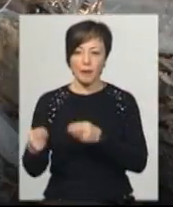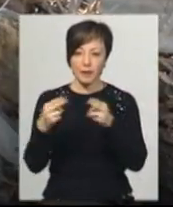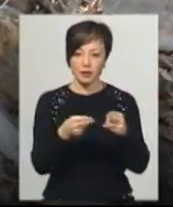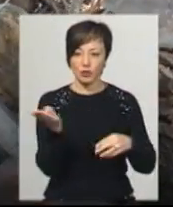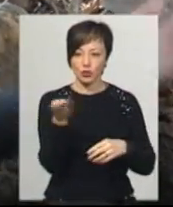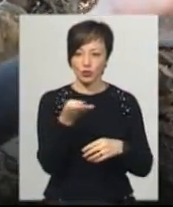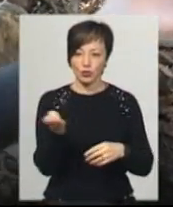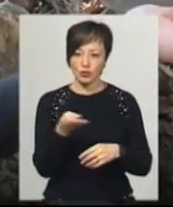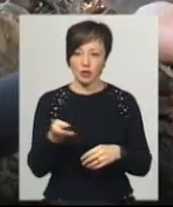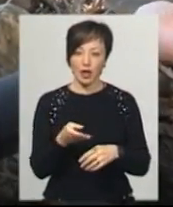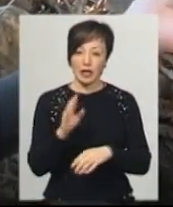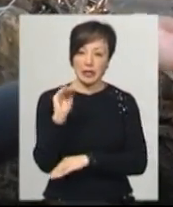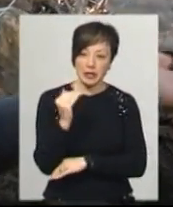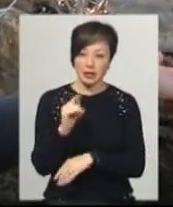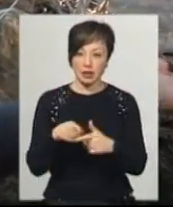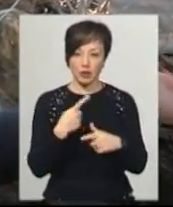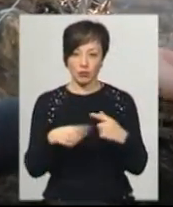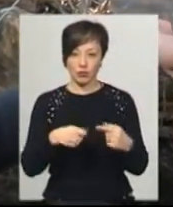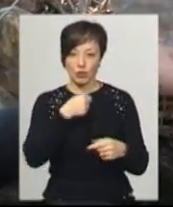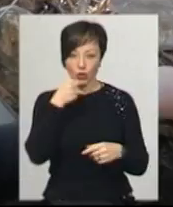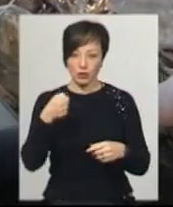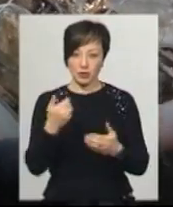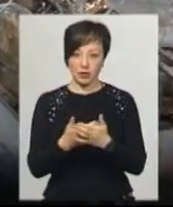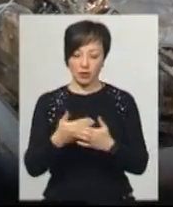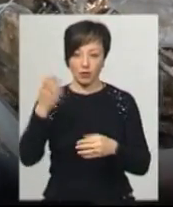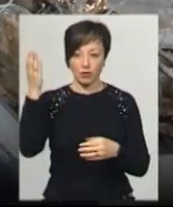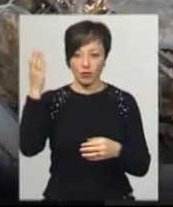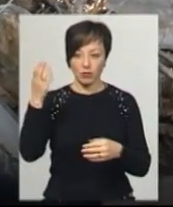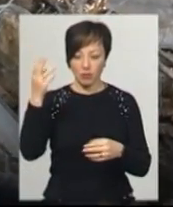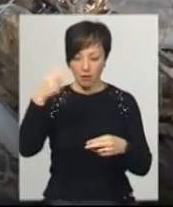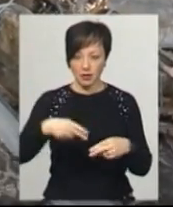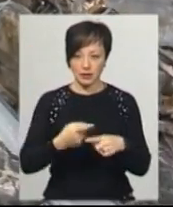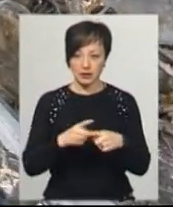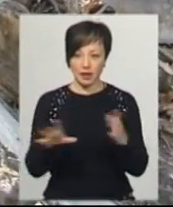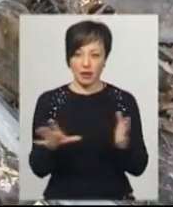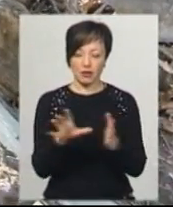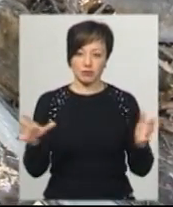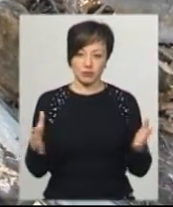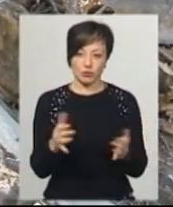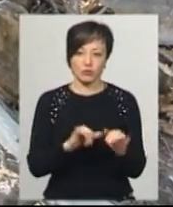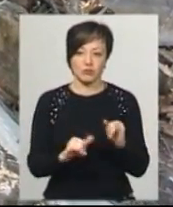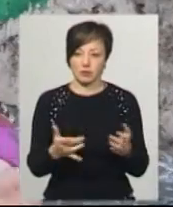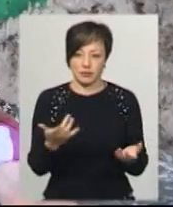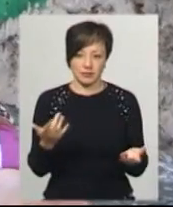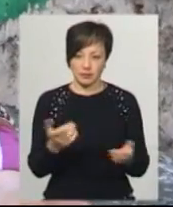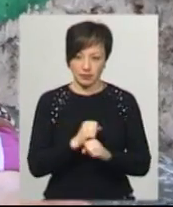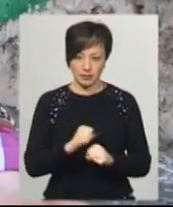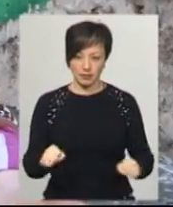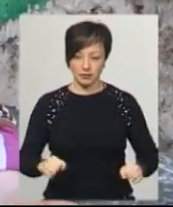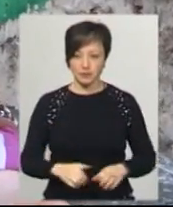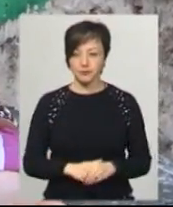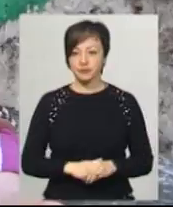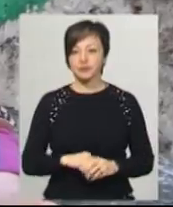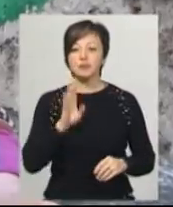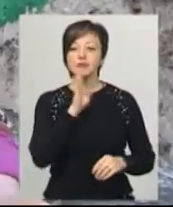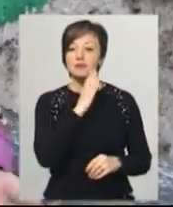обрізати. Піде дитина чи піде хтось, і взрослий, і впаде на друтину, то це ж не припустимо. Мати Оксани